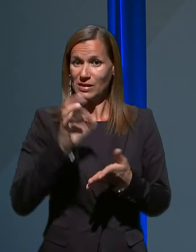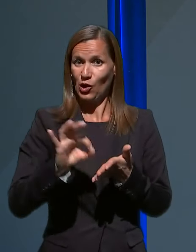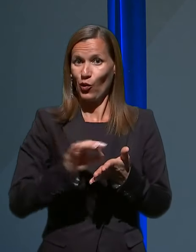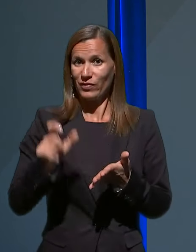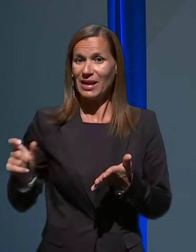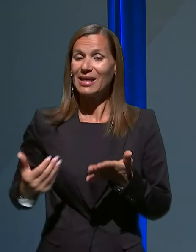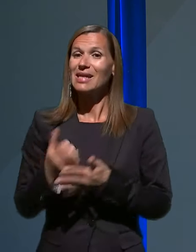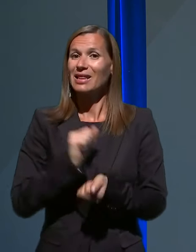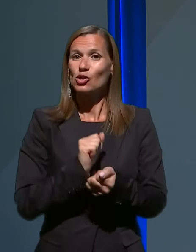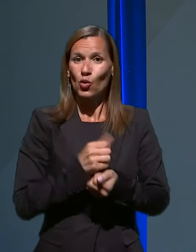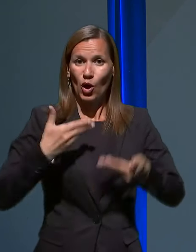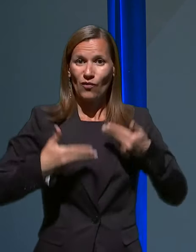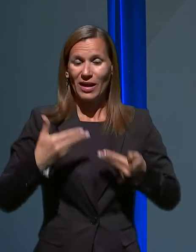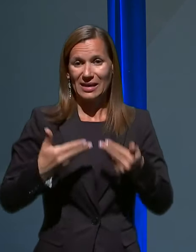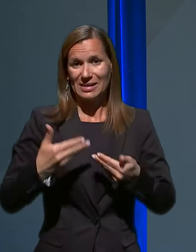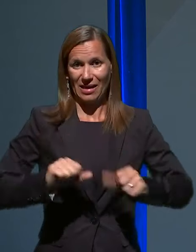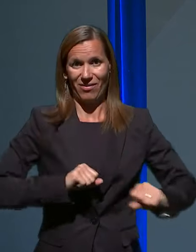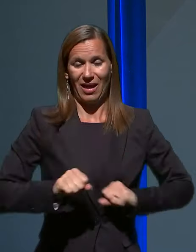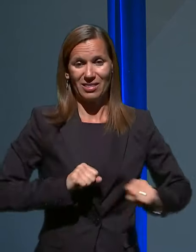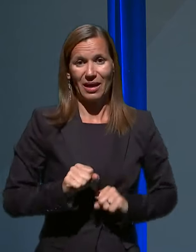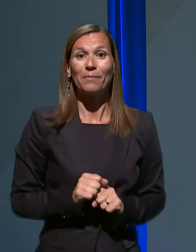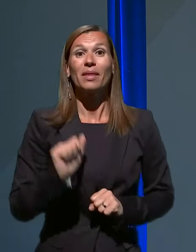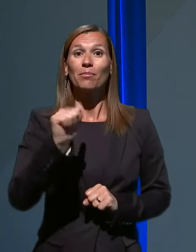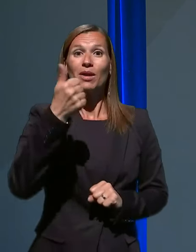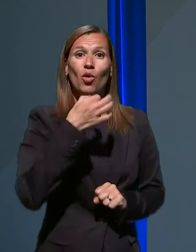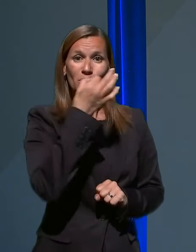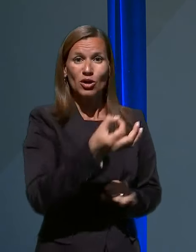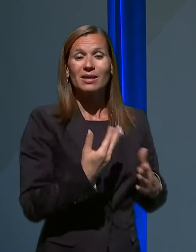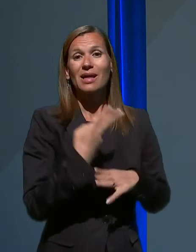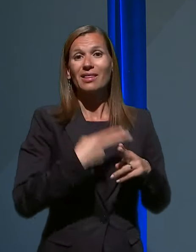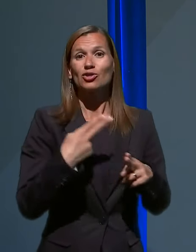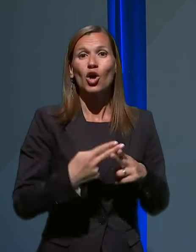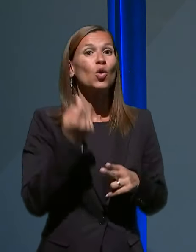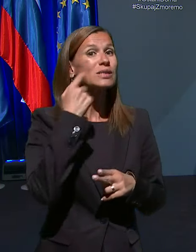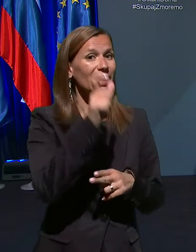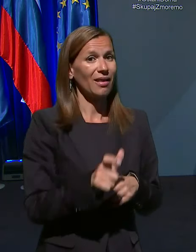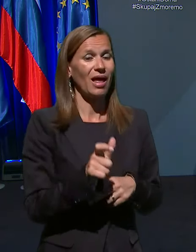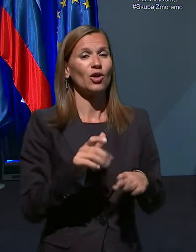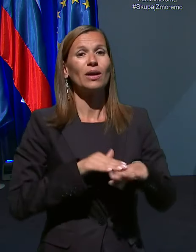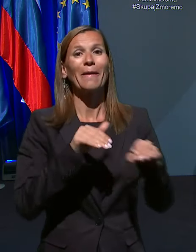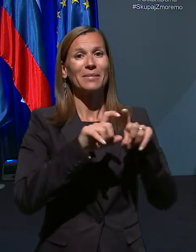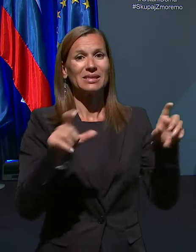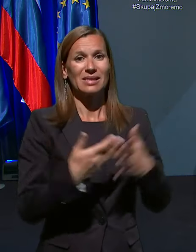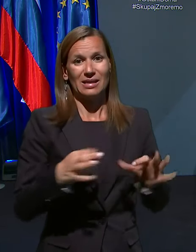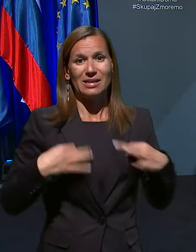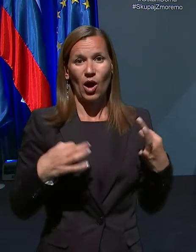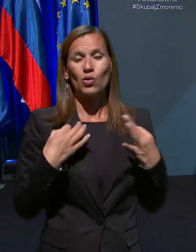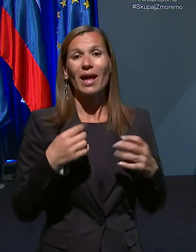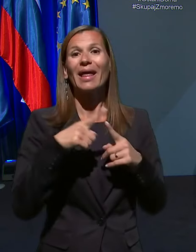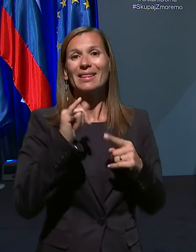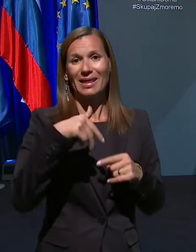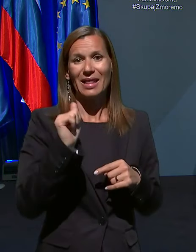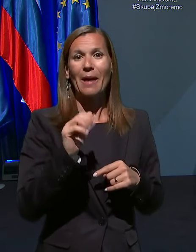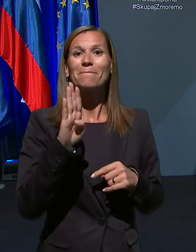tiskovne konference z vlado in prvo vprašanje za državno sekretarko na ministerstvu za zdravje Tino Bregant